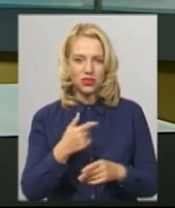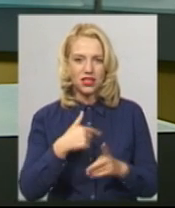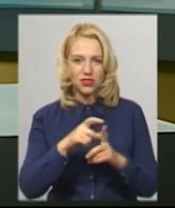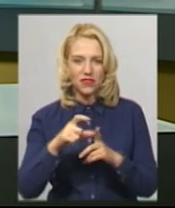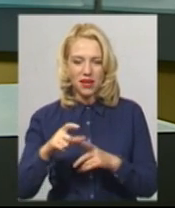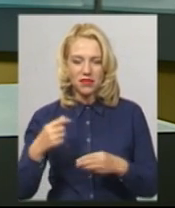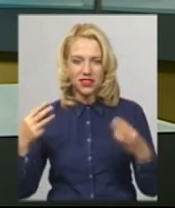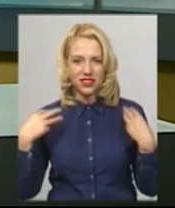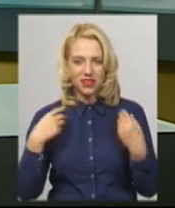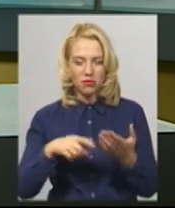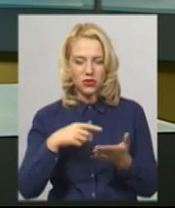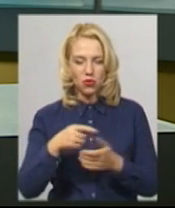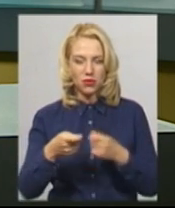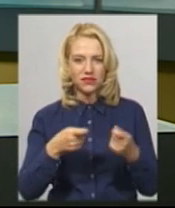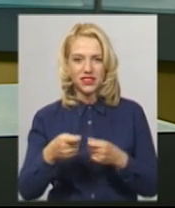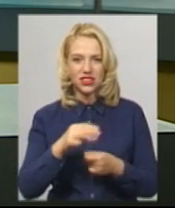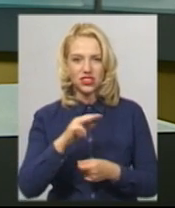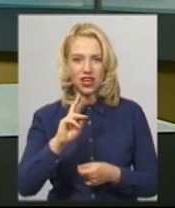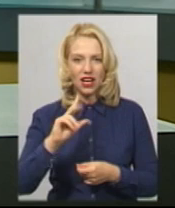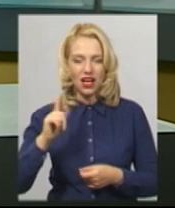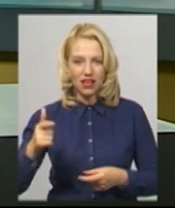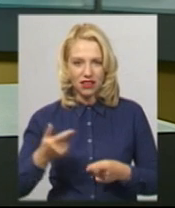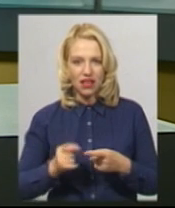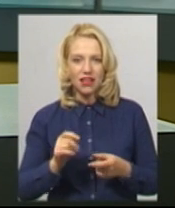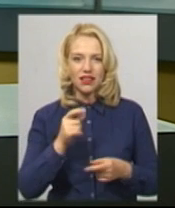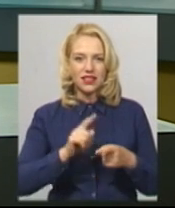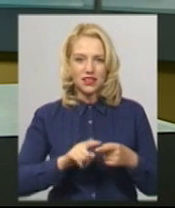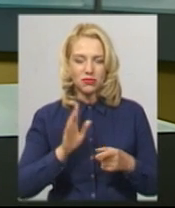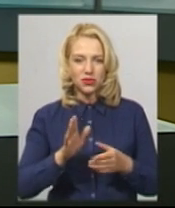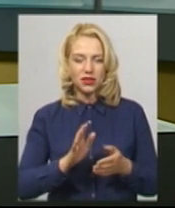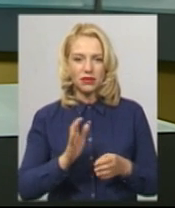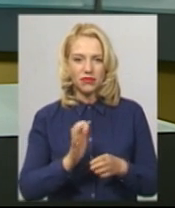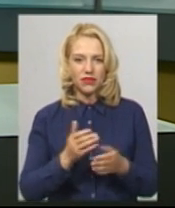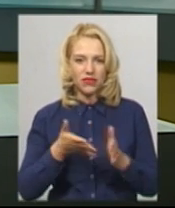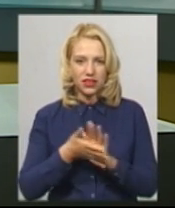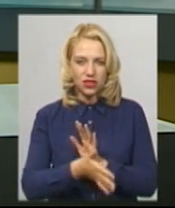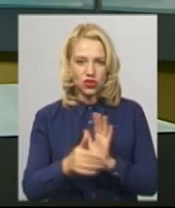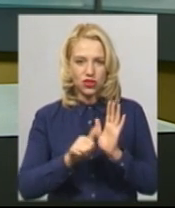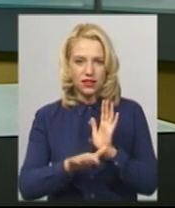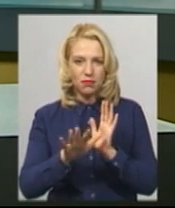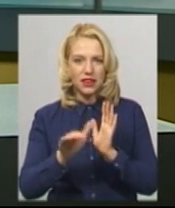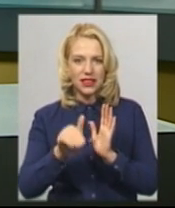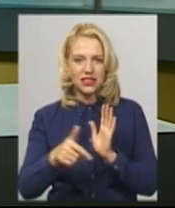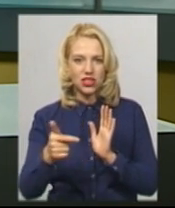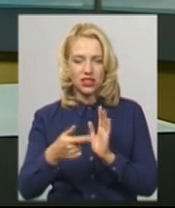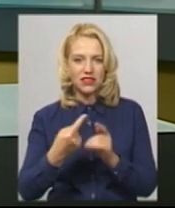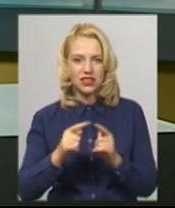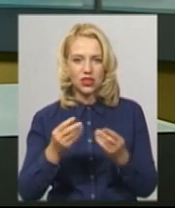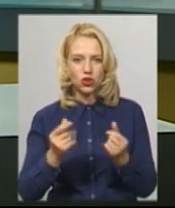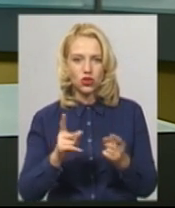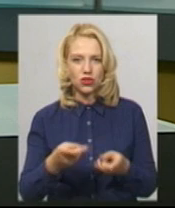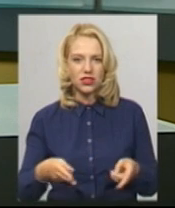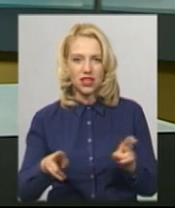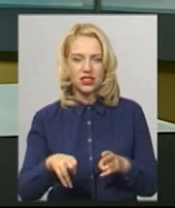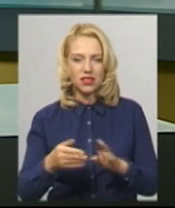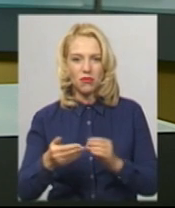управління житлово-комунального господарства Василя Новачка, на це піде 65 тисяч гривень. Це гроші, що залишилися з попередніх